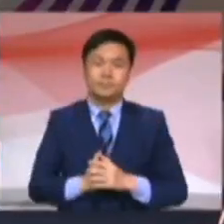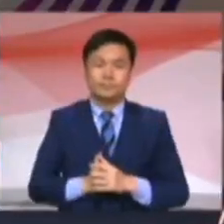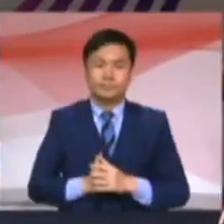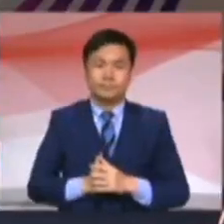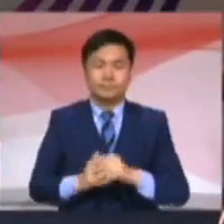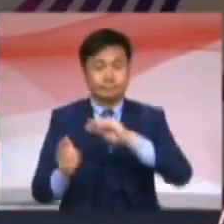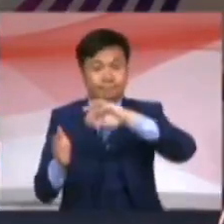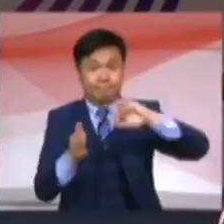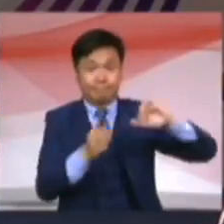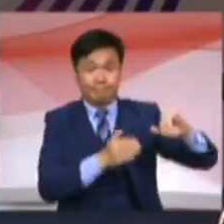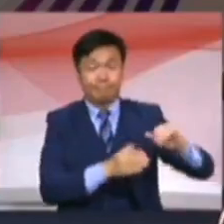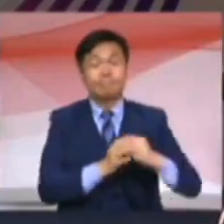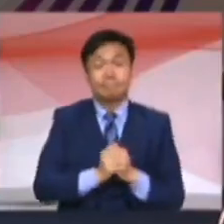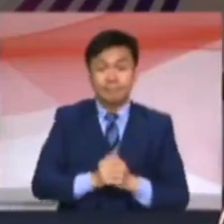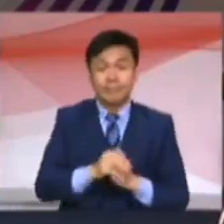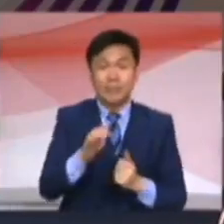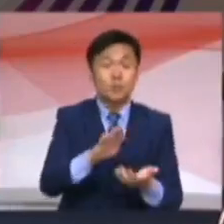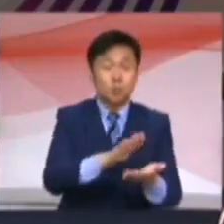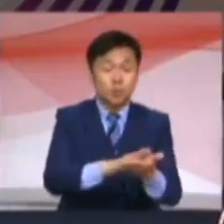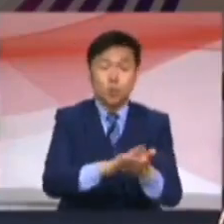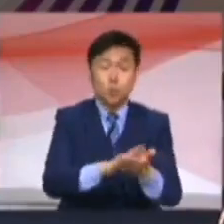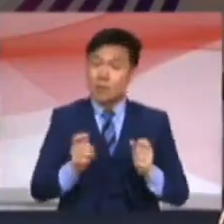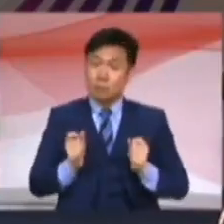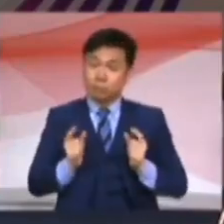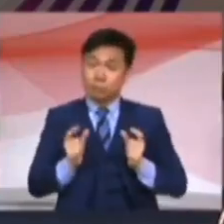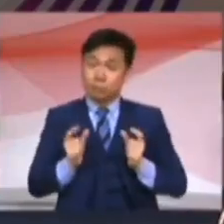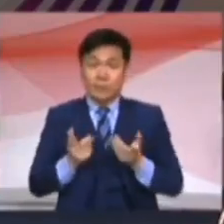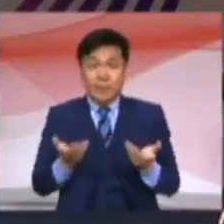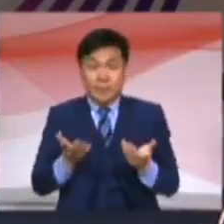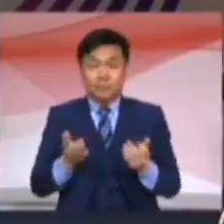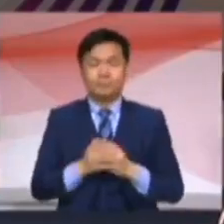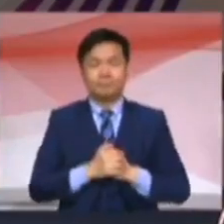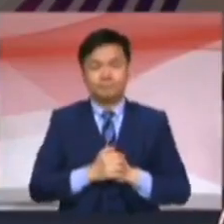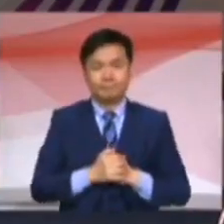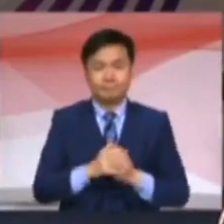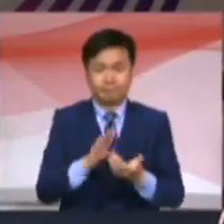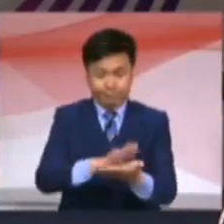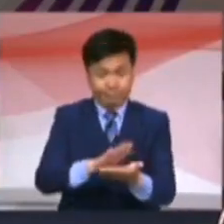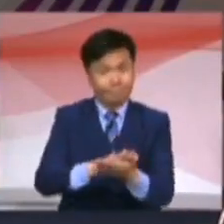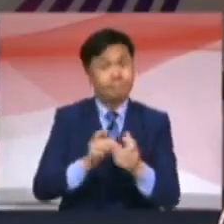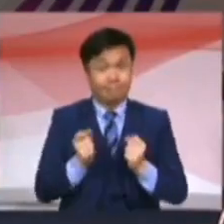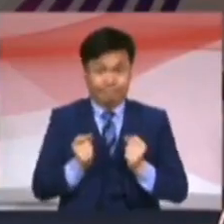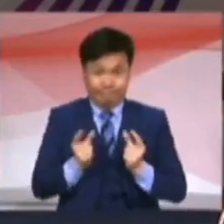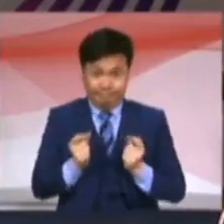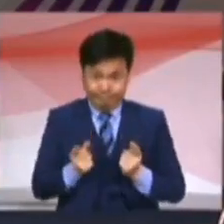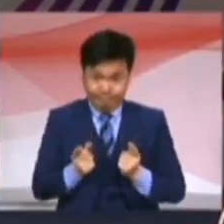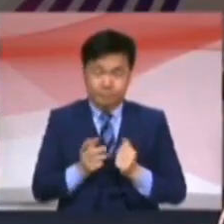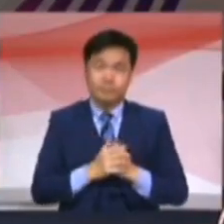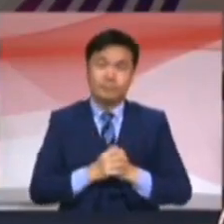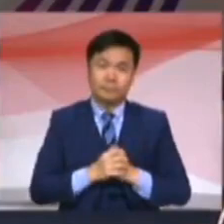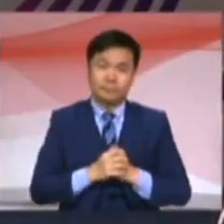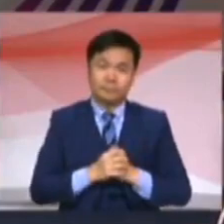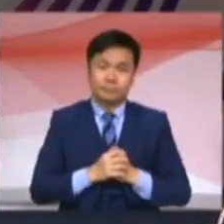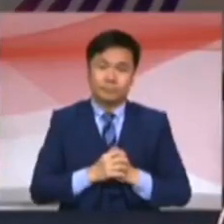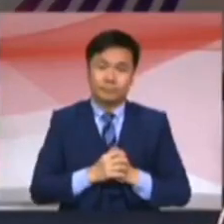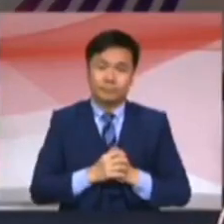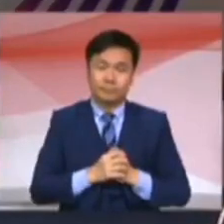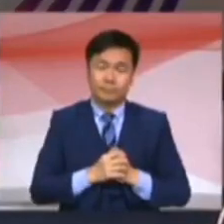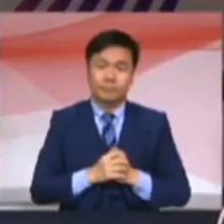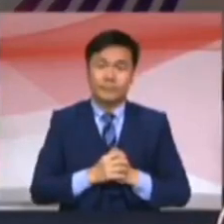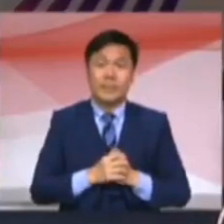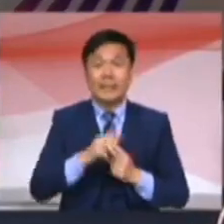Seterusnya adalah sekolah swasta. Bagaimana pula dengan sekolah swasta? Sekolah swasta secara umumnya